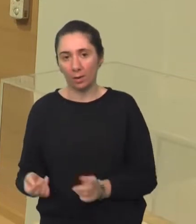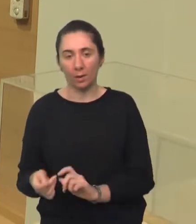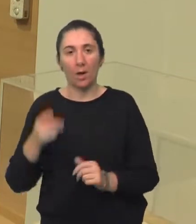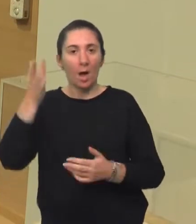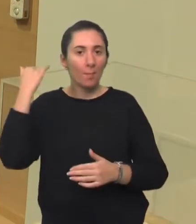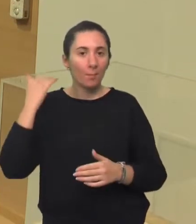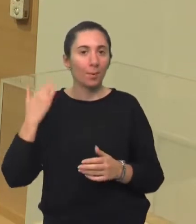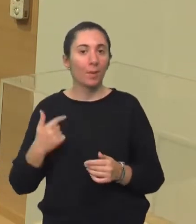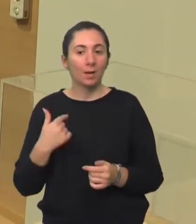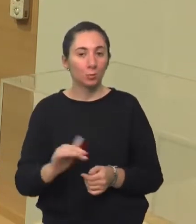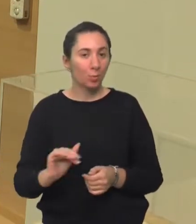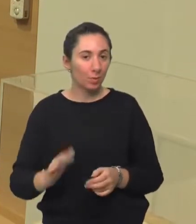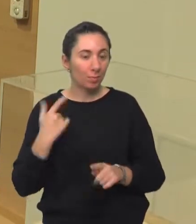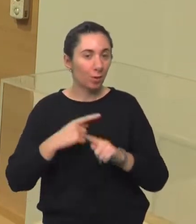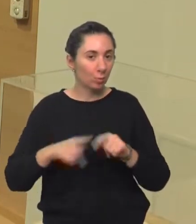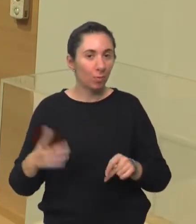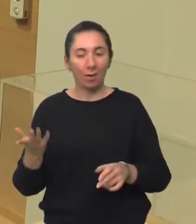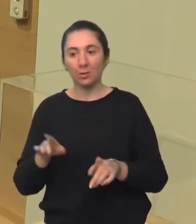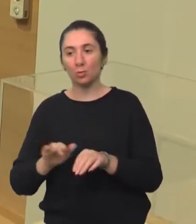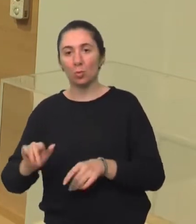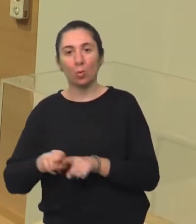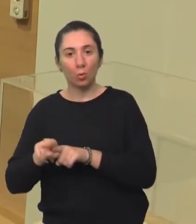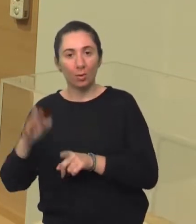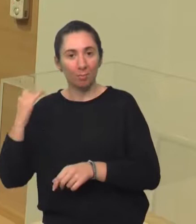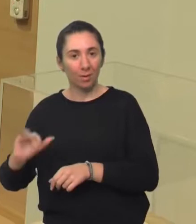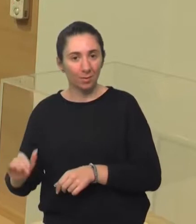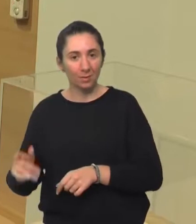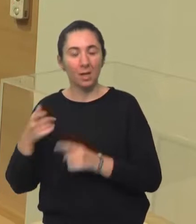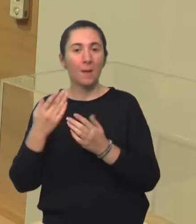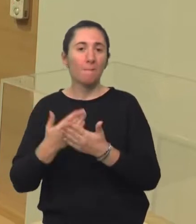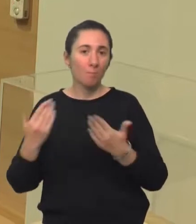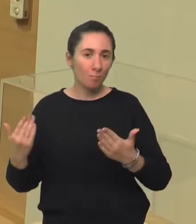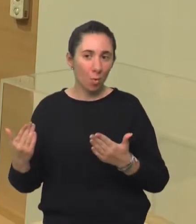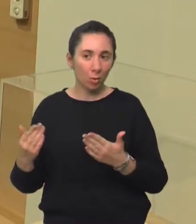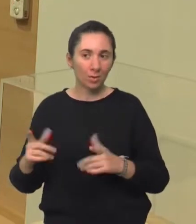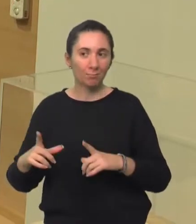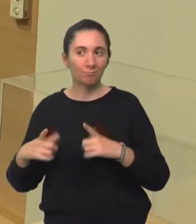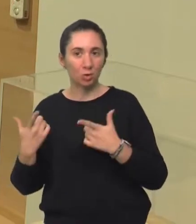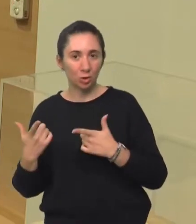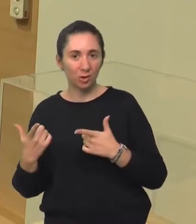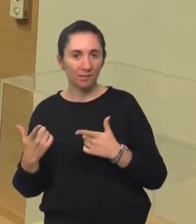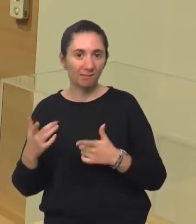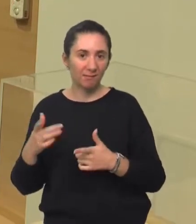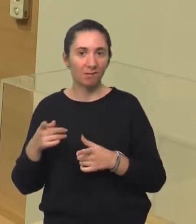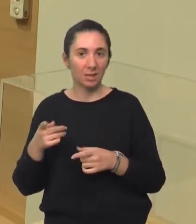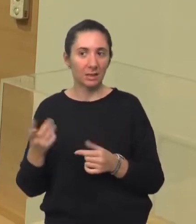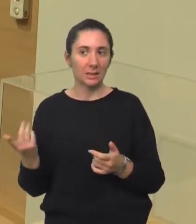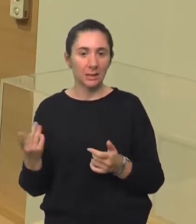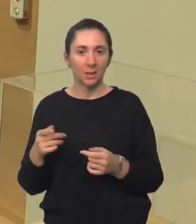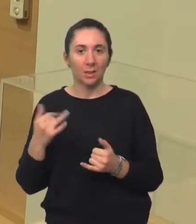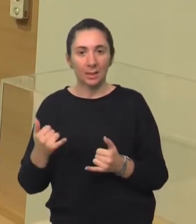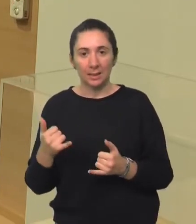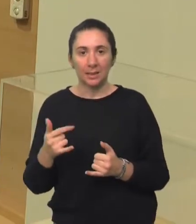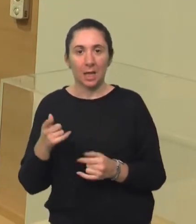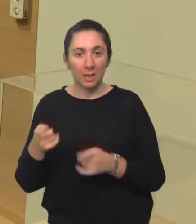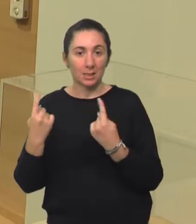bilo kada smo možda mi bili djeca ili kada su naši roditelji bili djeca. Tako da i moderne tehnologije i modern način života i ta jedna otuđenost koja